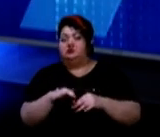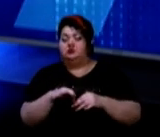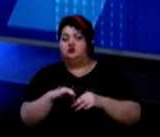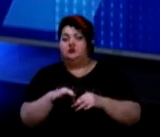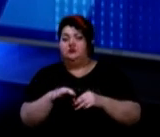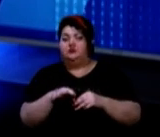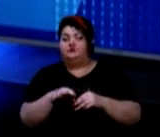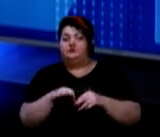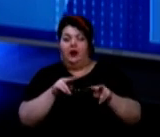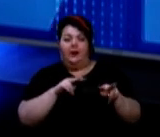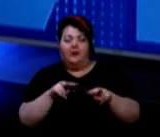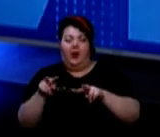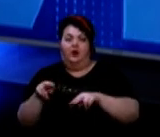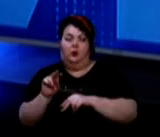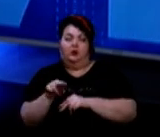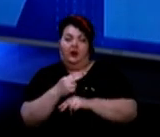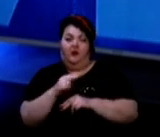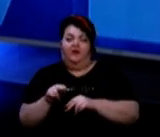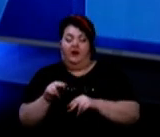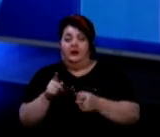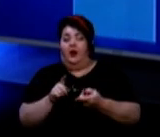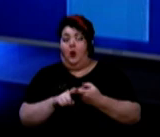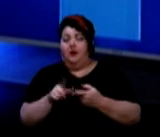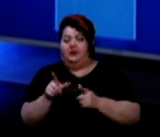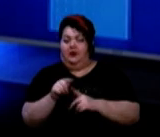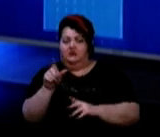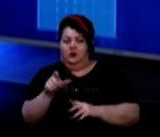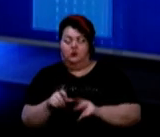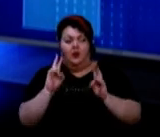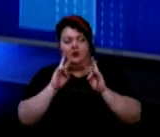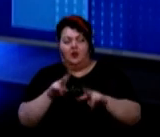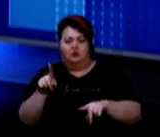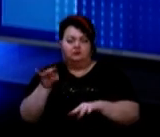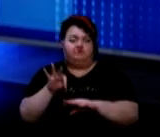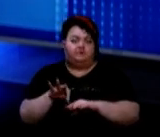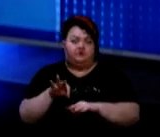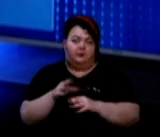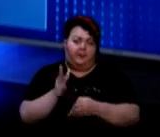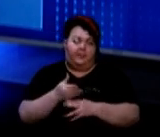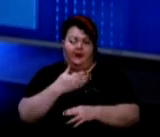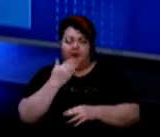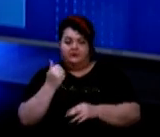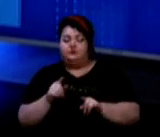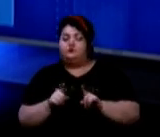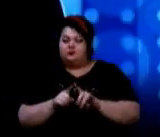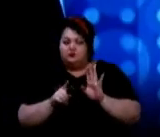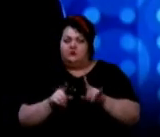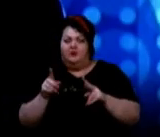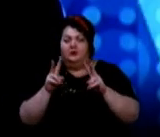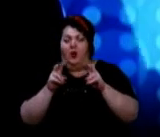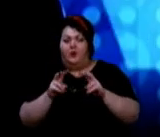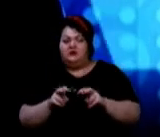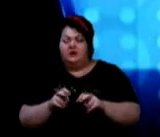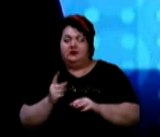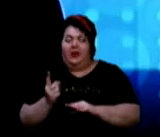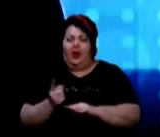нагляд, лікування, безпосередні контакти з людиною, невідомо, він вражений ковідом чи ні, то вони обстежуються